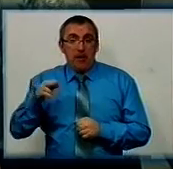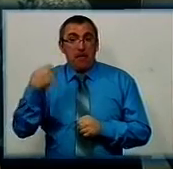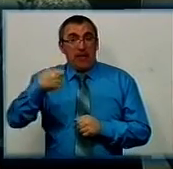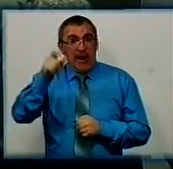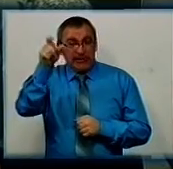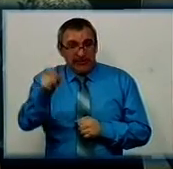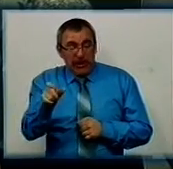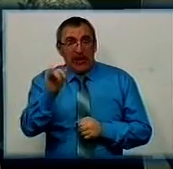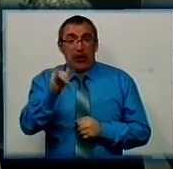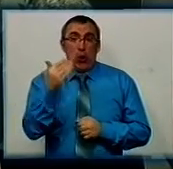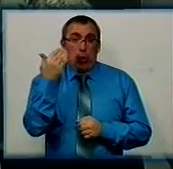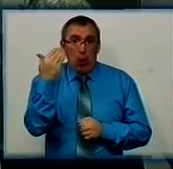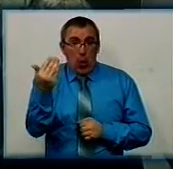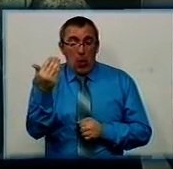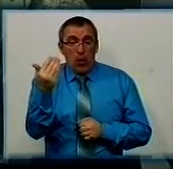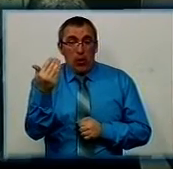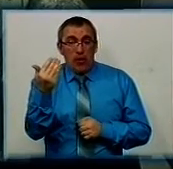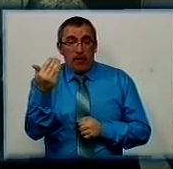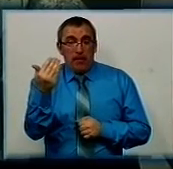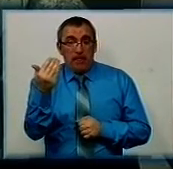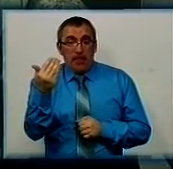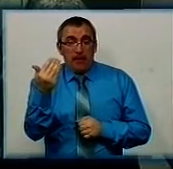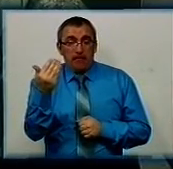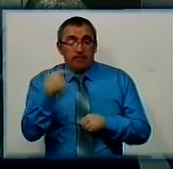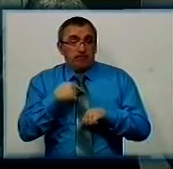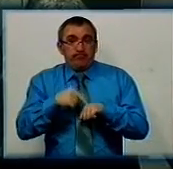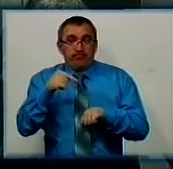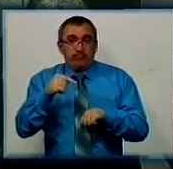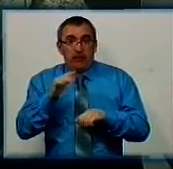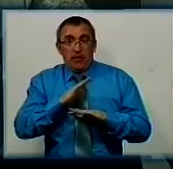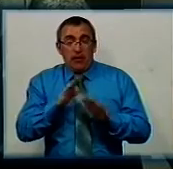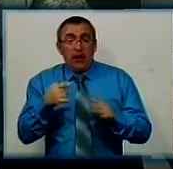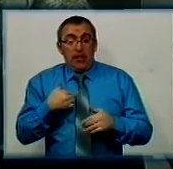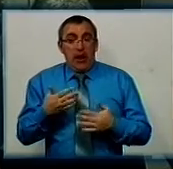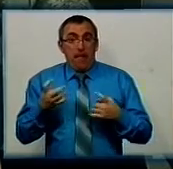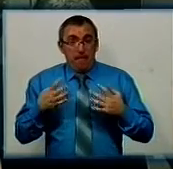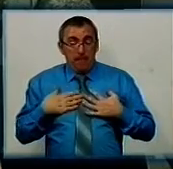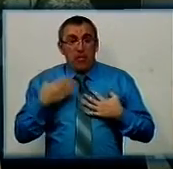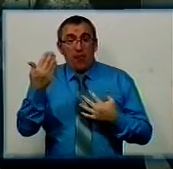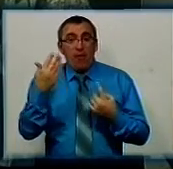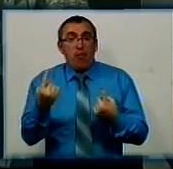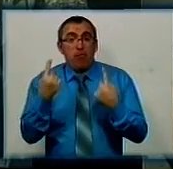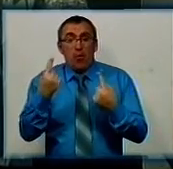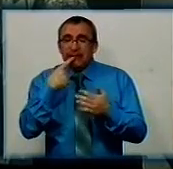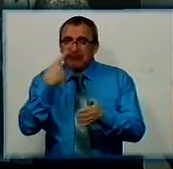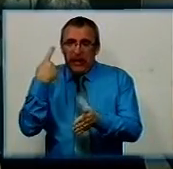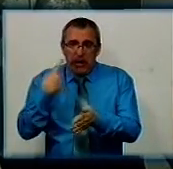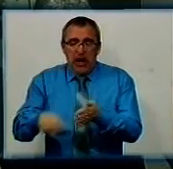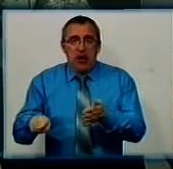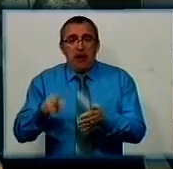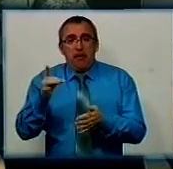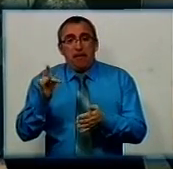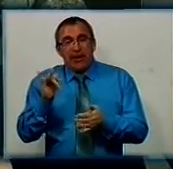не завитує, це буде, як на мене, його найбільша зрада перед